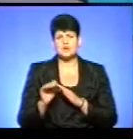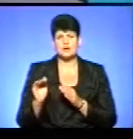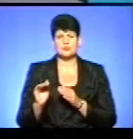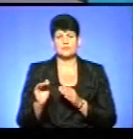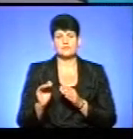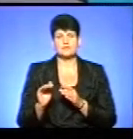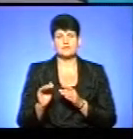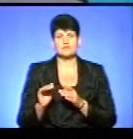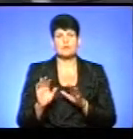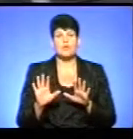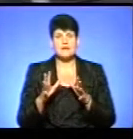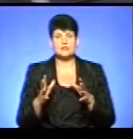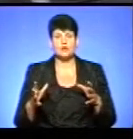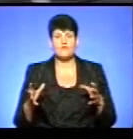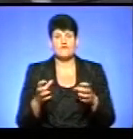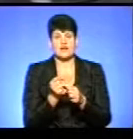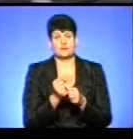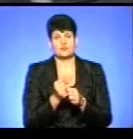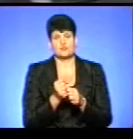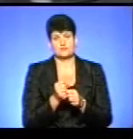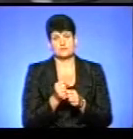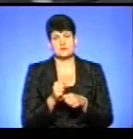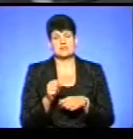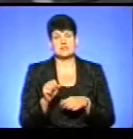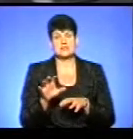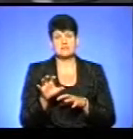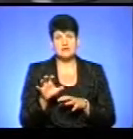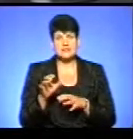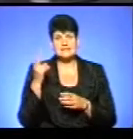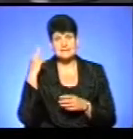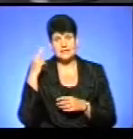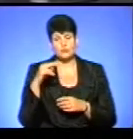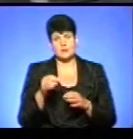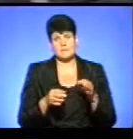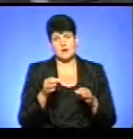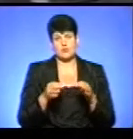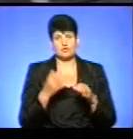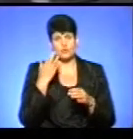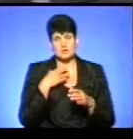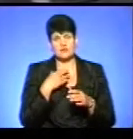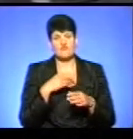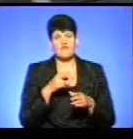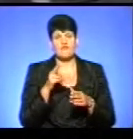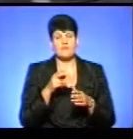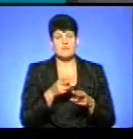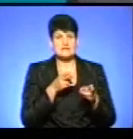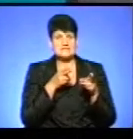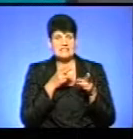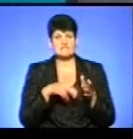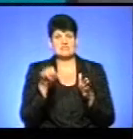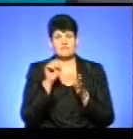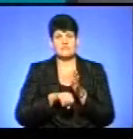від моменту вилову цих тварин з дикої природи. Коли мисливці просто жорстоко вбивають, вони не церемоняться, вбивають